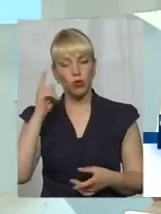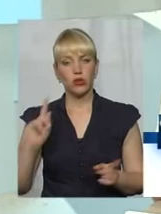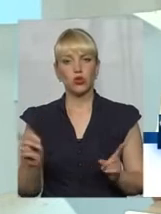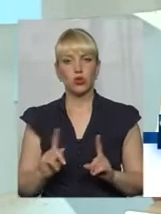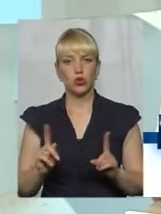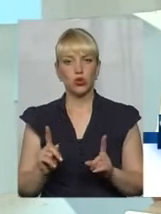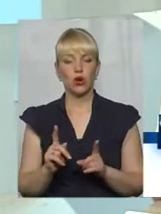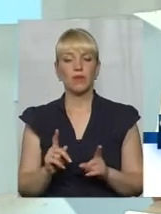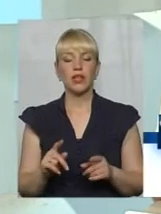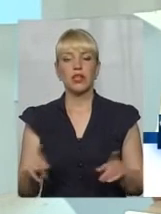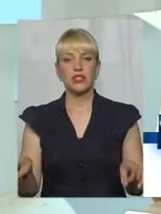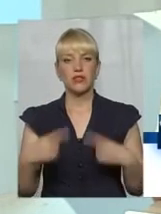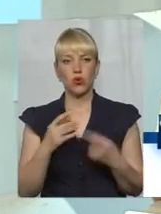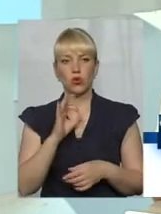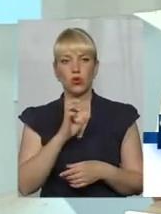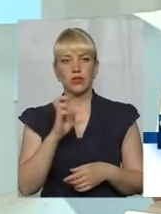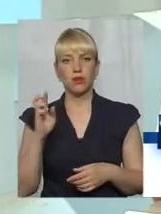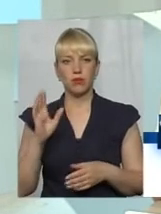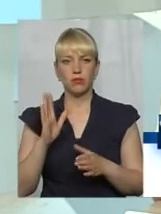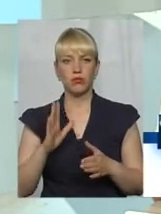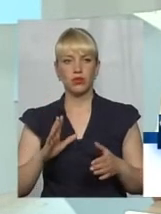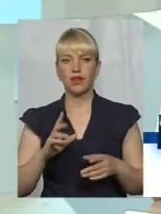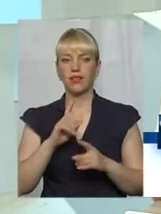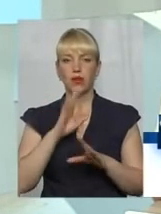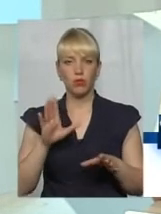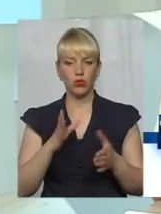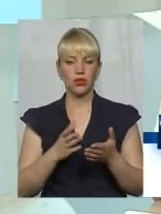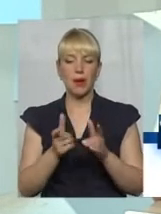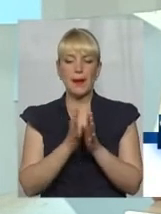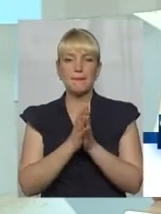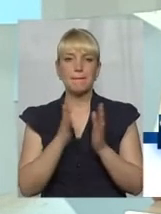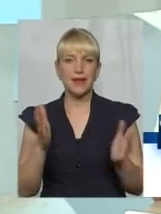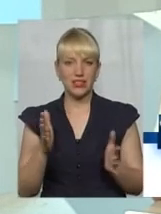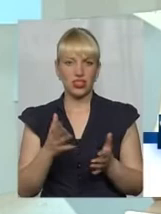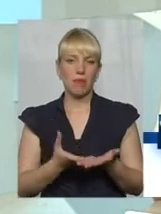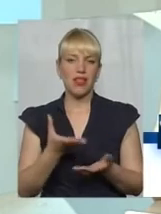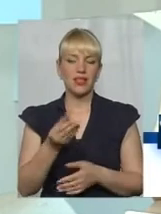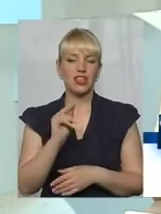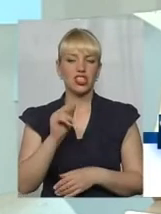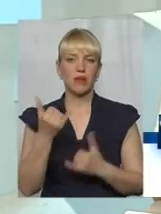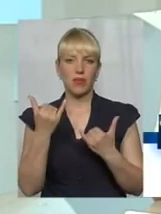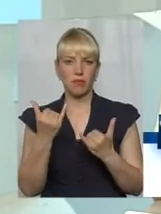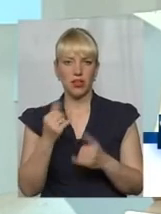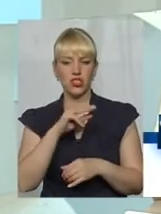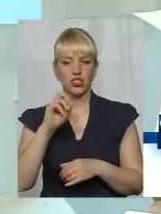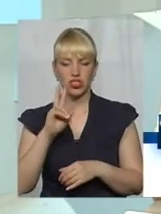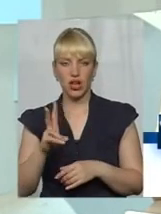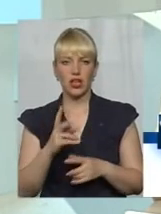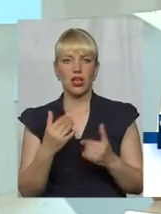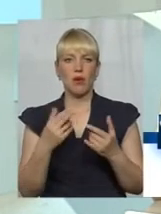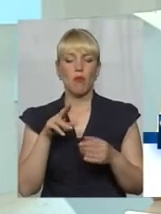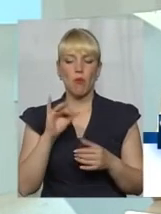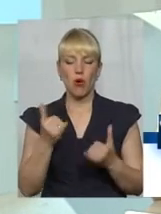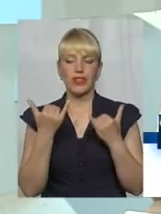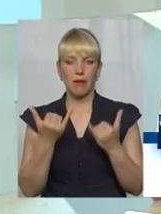створять ОСВБ, люди, то не будуть більше платити, чим в теперішній жеки, при теперішньому тарифу, якщо